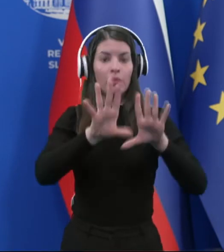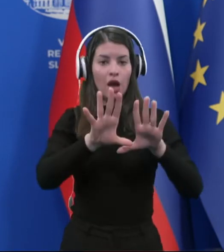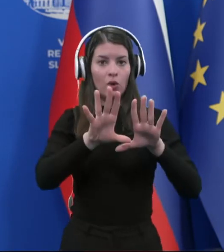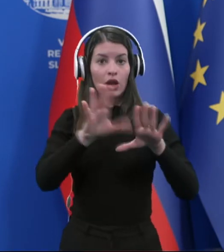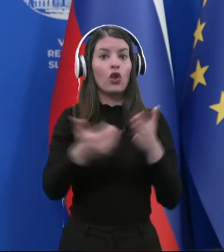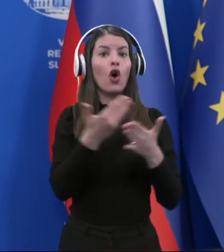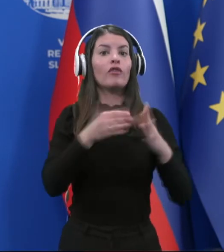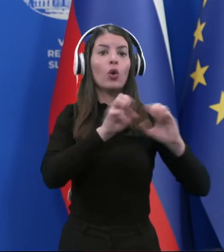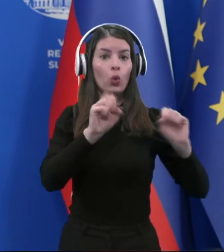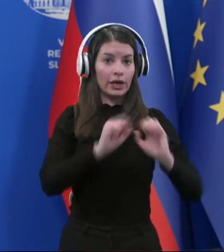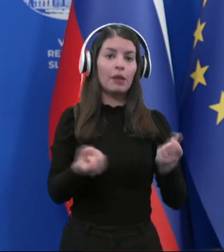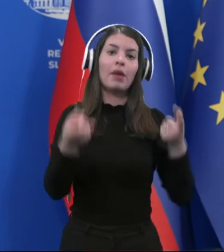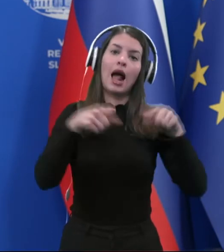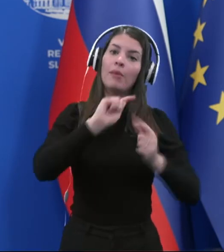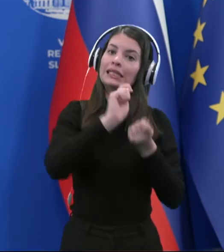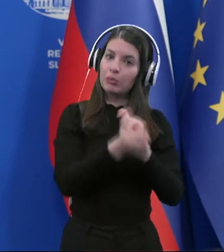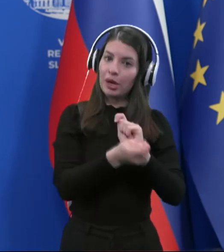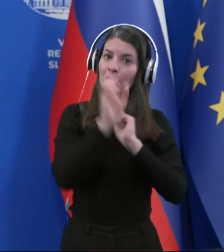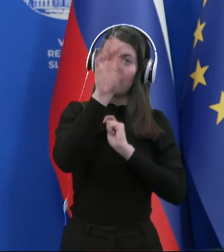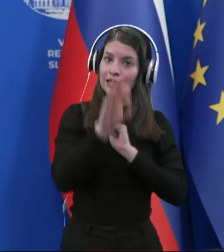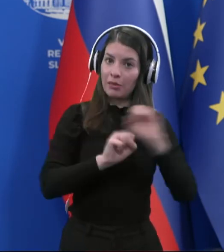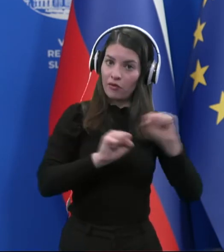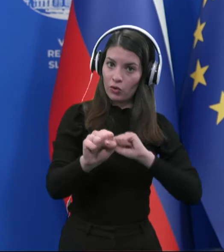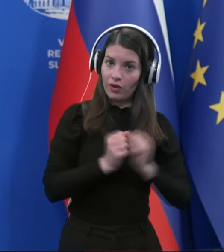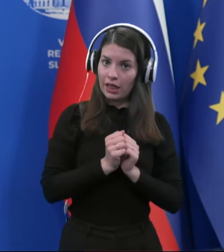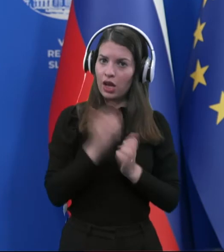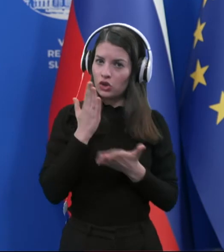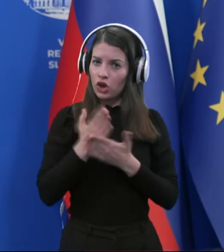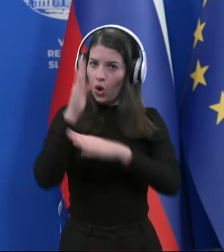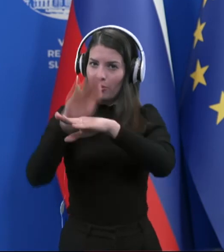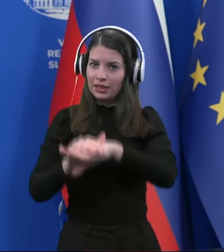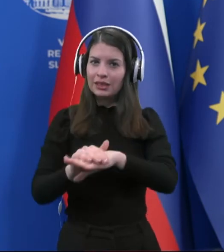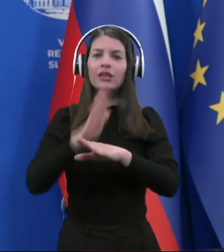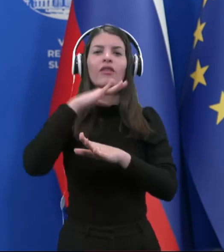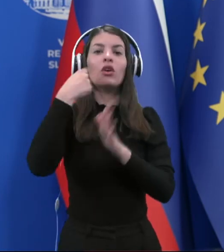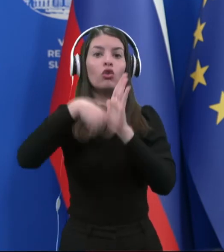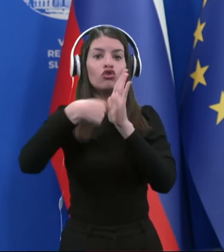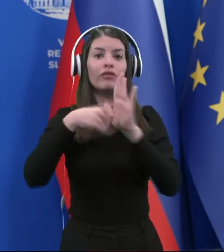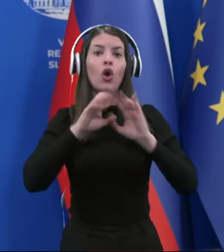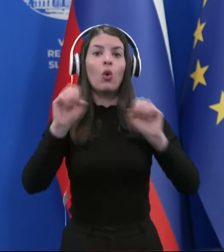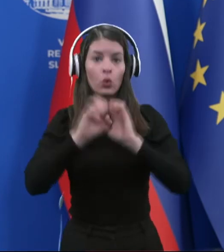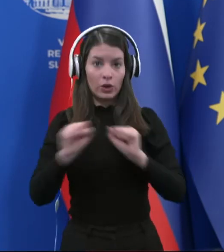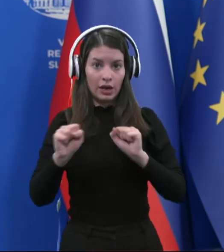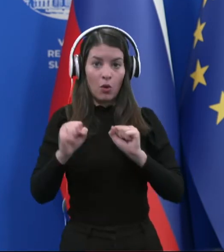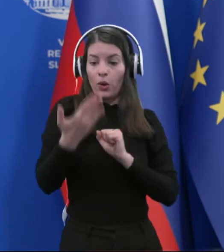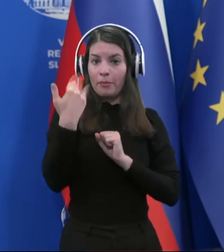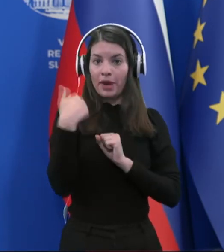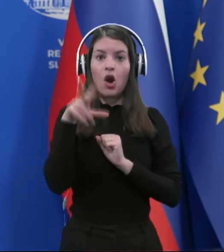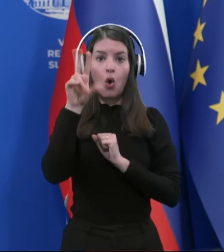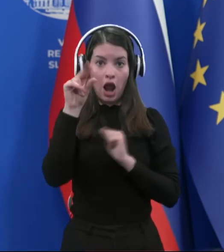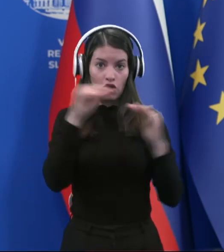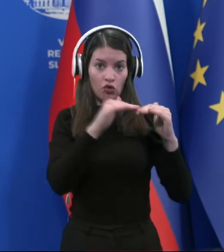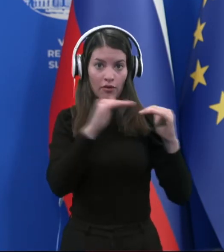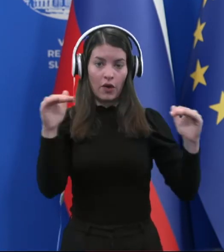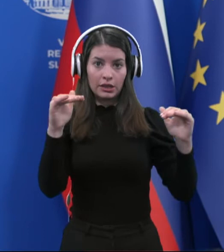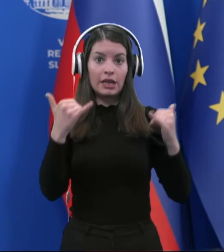ukrepi oziroma spremembe na semaforju, upazili, da se je veliko število ukrepov, ki so bili prej v oranžni fazi,